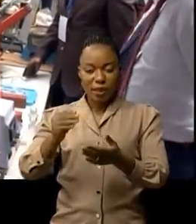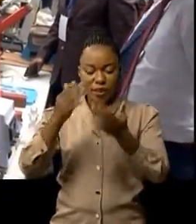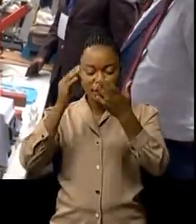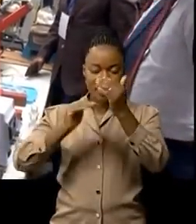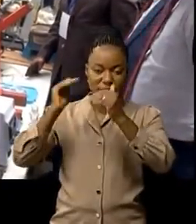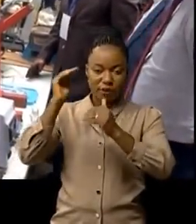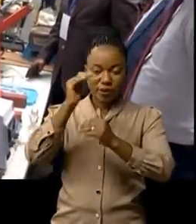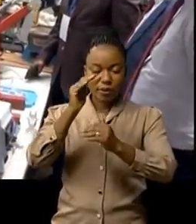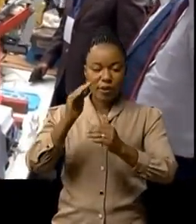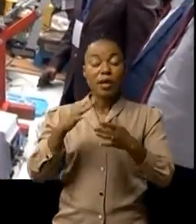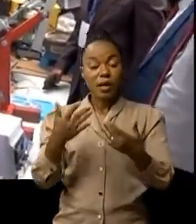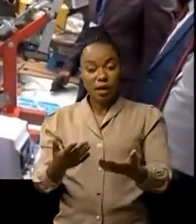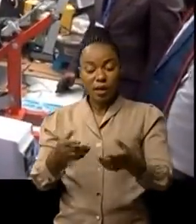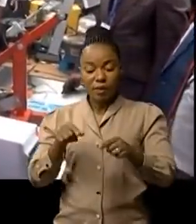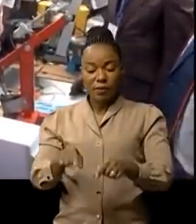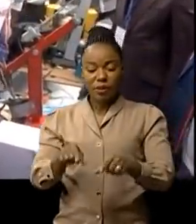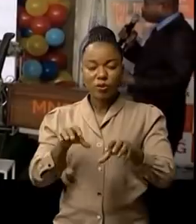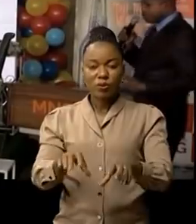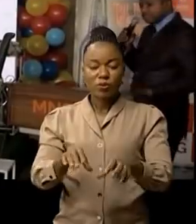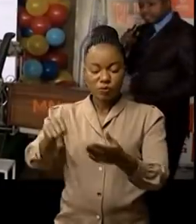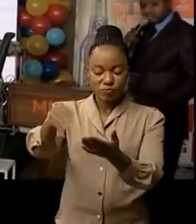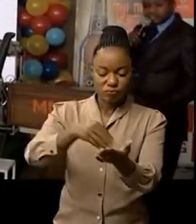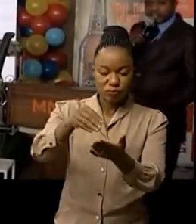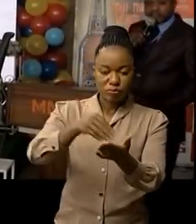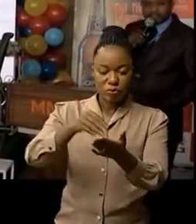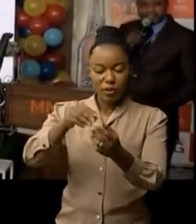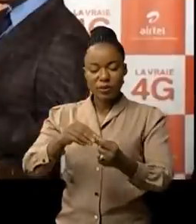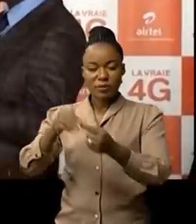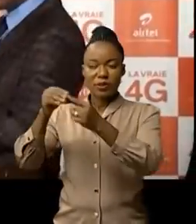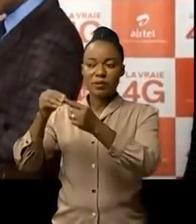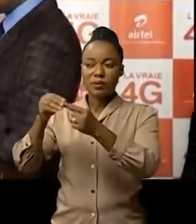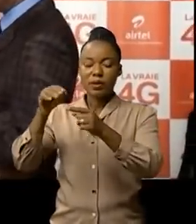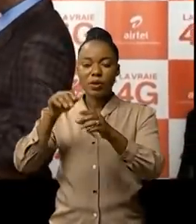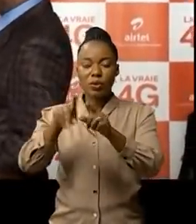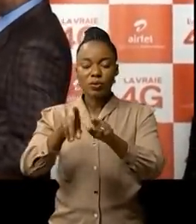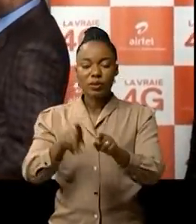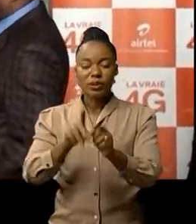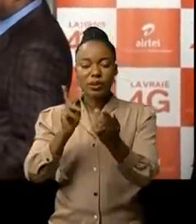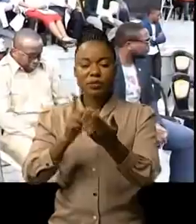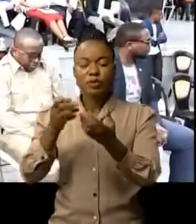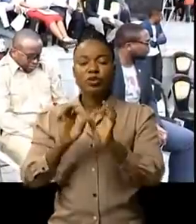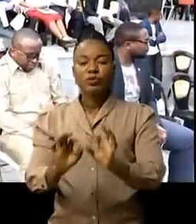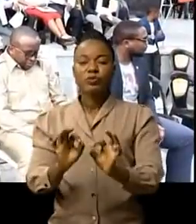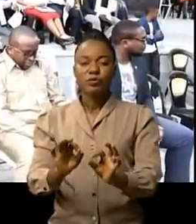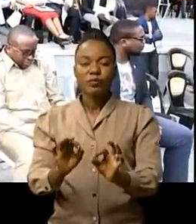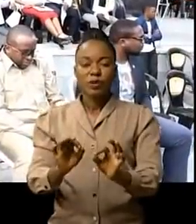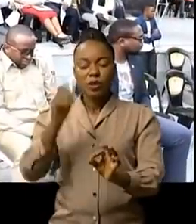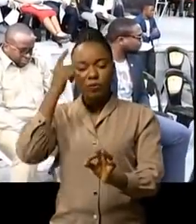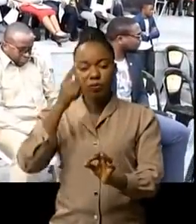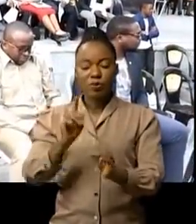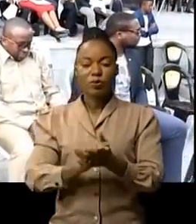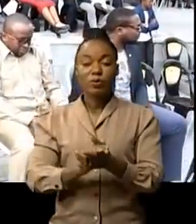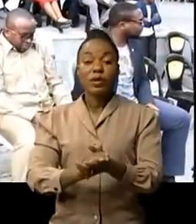'exposition des universités de la RDC contribue plus particulièrement à booster des projets innovants Pour cette quatrième